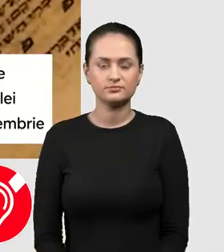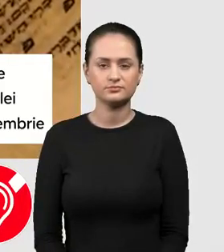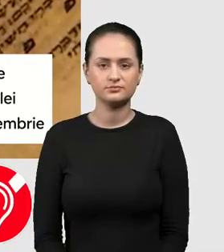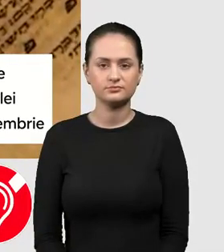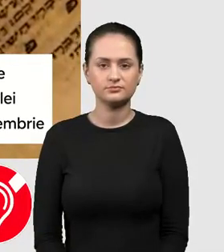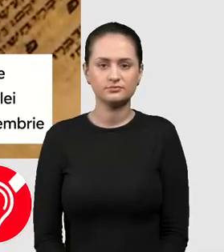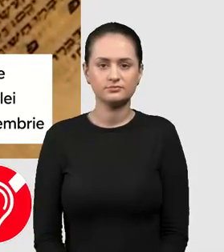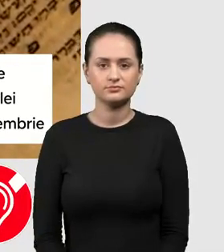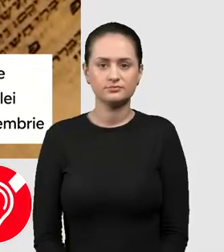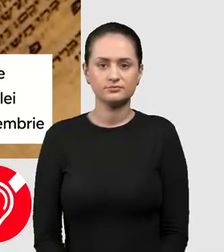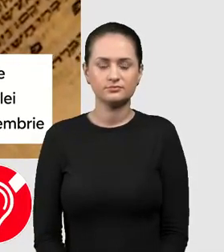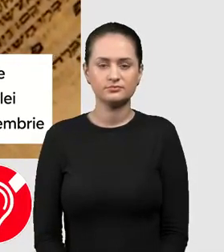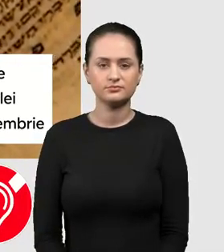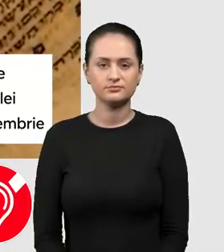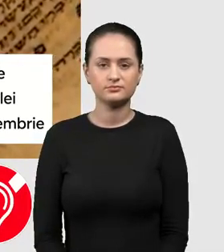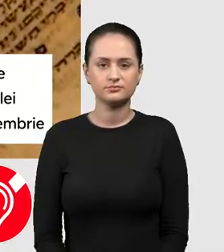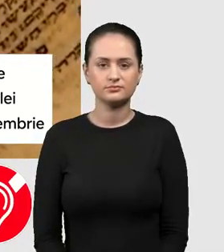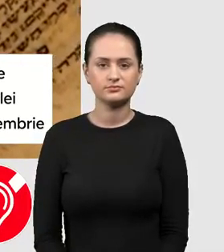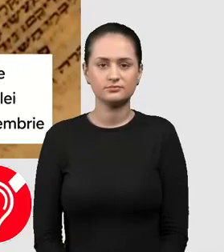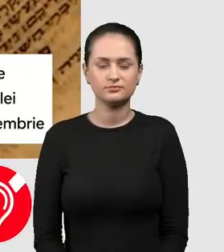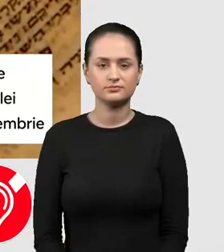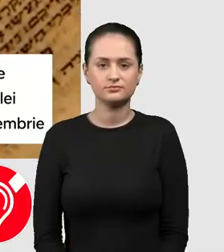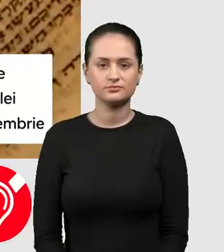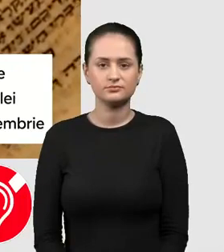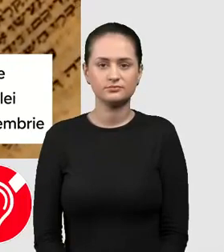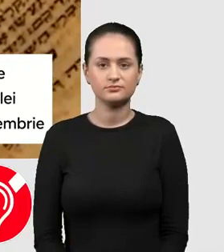fără ca aceștia să știe că sunt ținta unei farse. Mulțumesc, Felix!